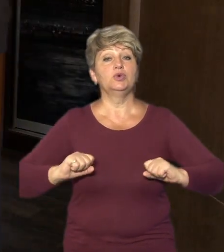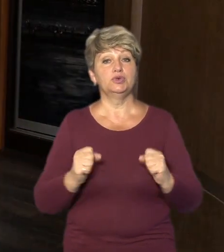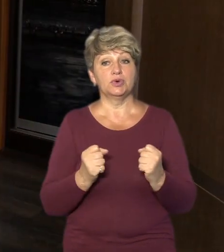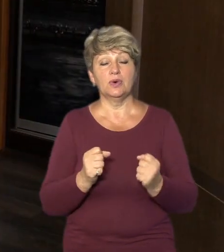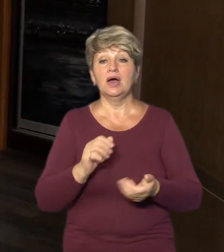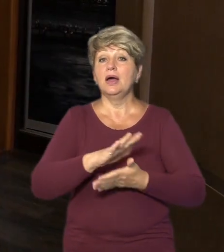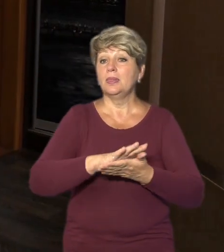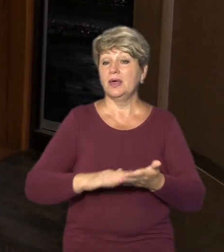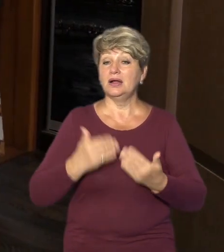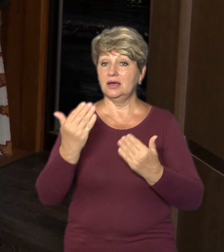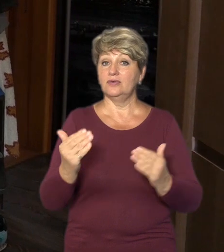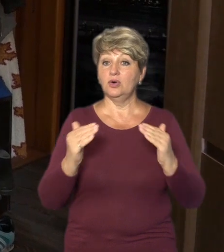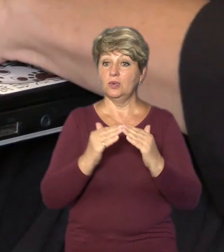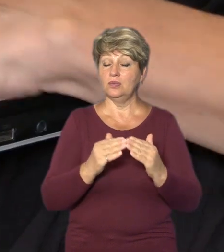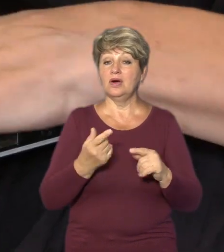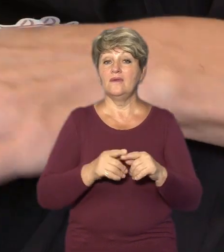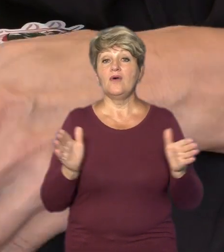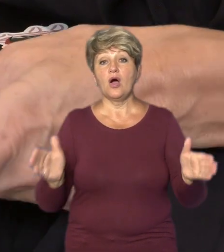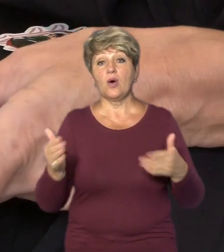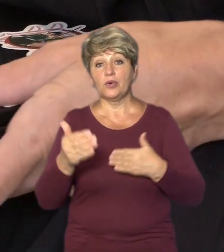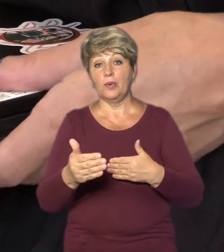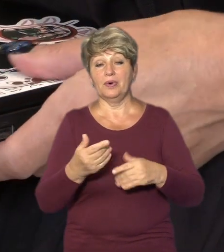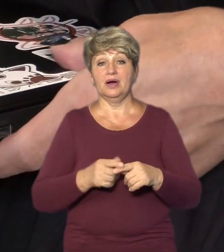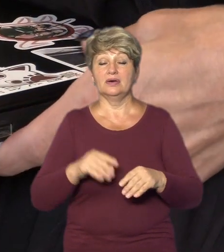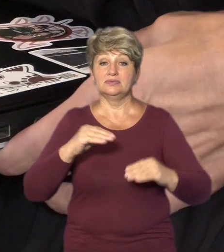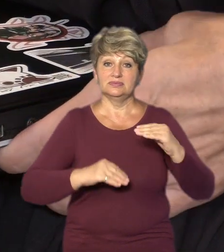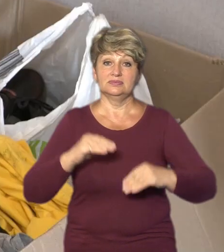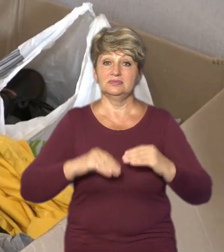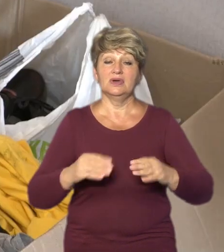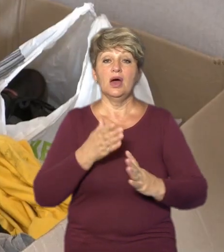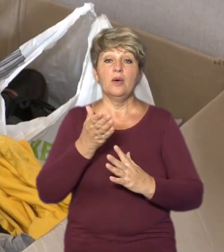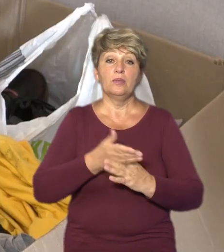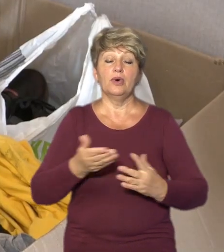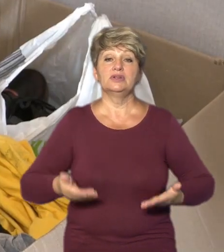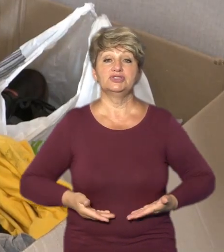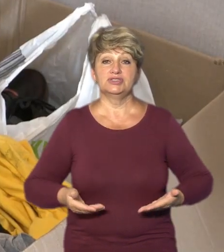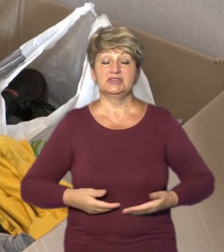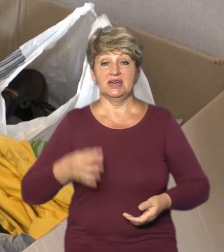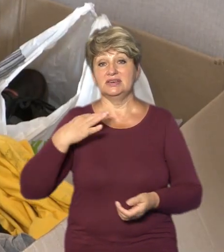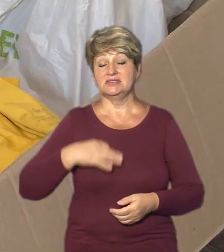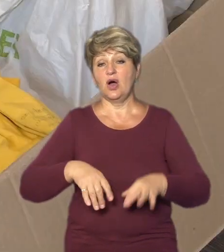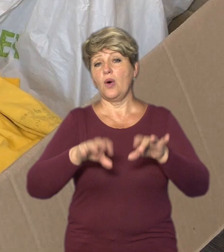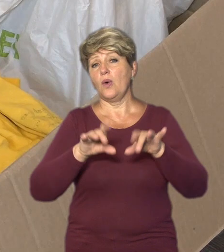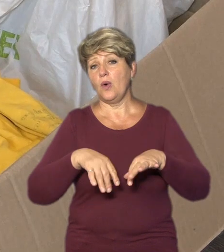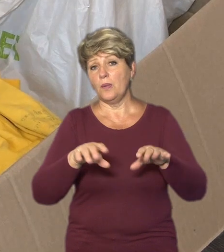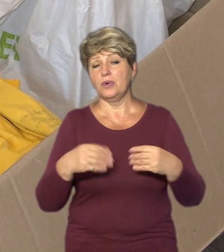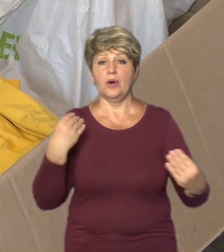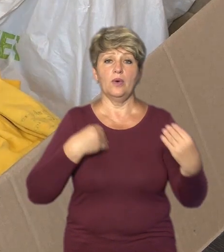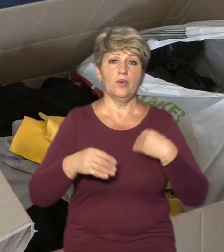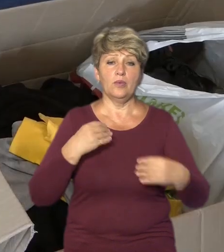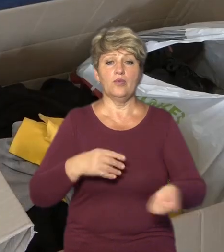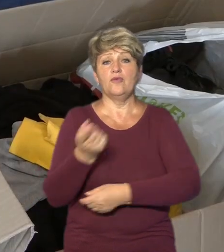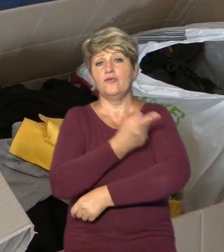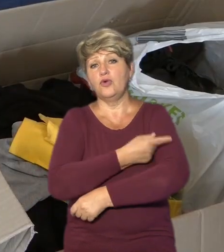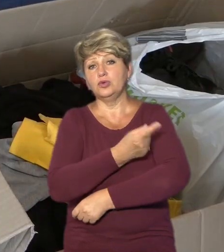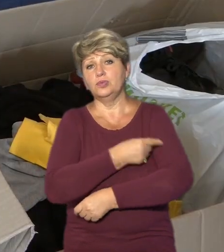будинок. У цих коробках половина життя сина. те найцінніше, що він встиг передати з Маріуполя. Комп'ютер, одяг, футболки з підписами